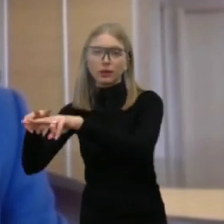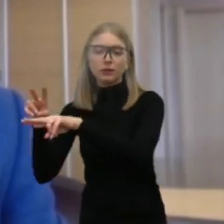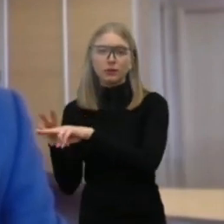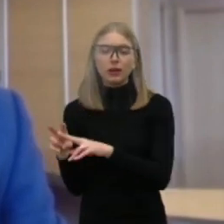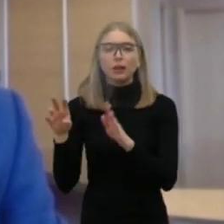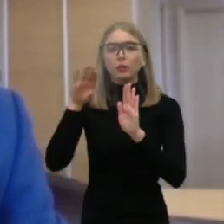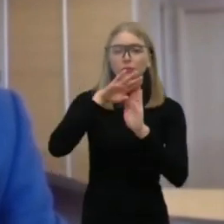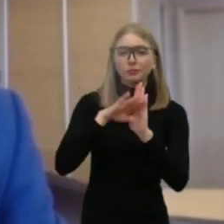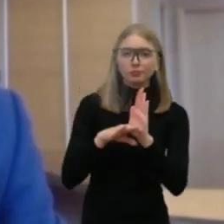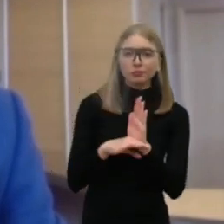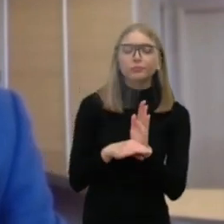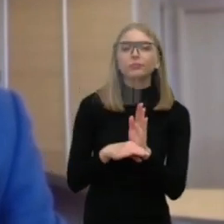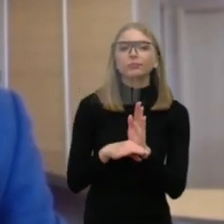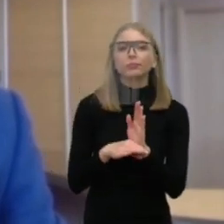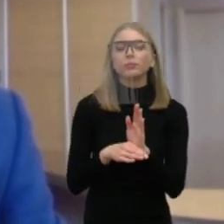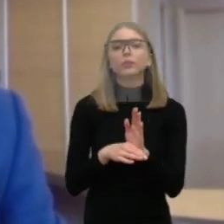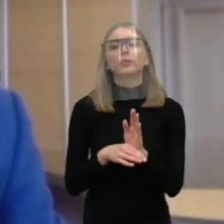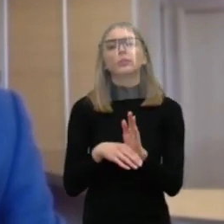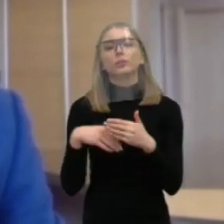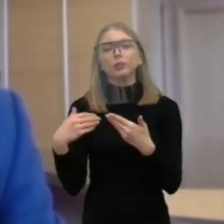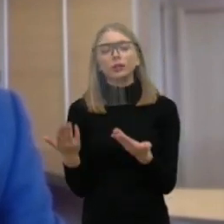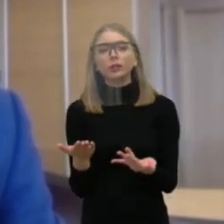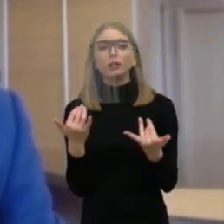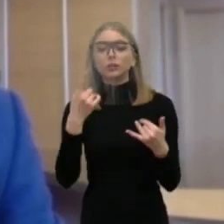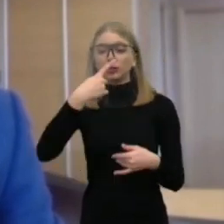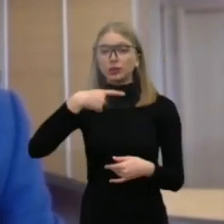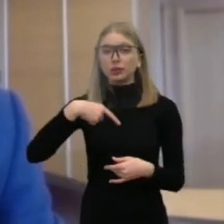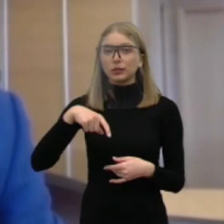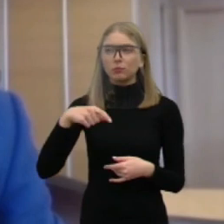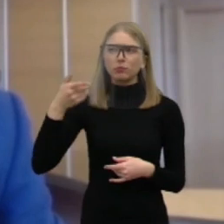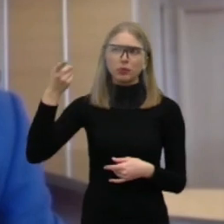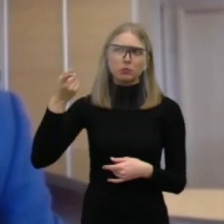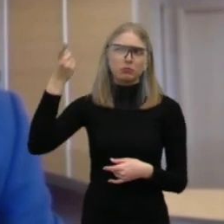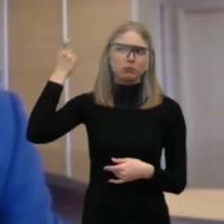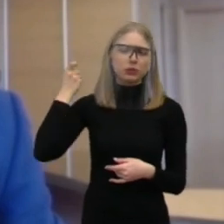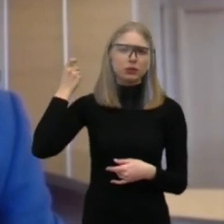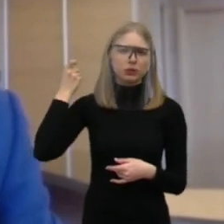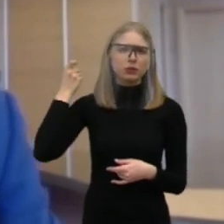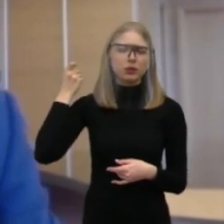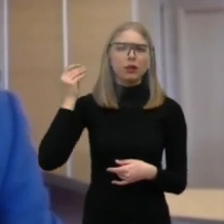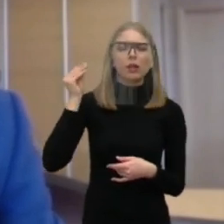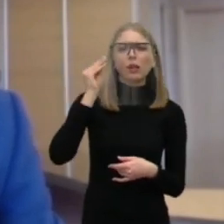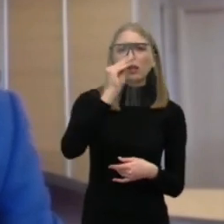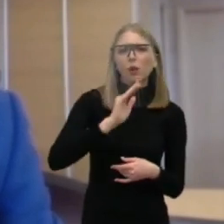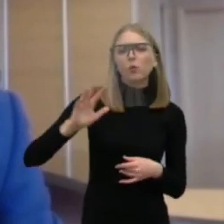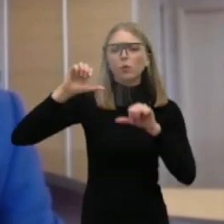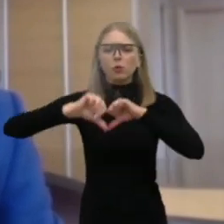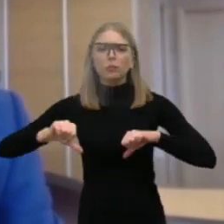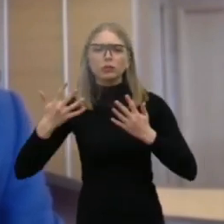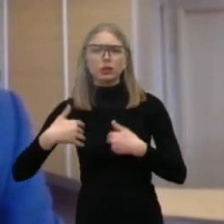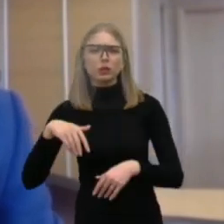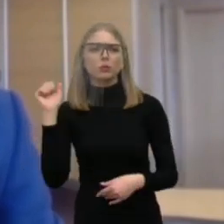ministerijos pranešimas spaudai šios savaitės pradžioje. Praėtą savaitę Europos komisiją išsiuntėm